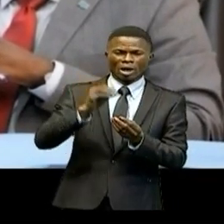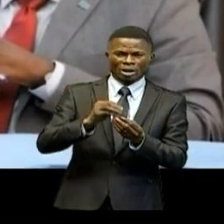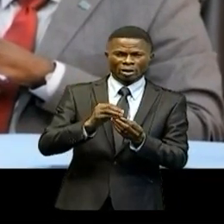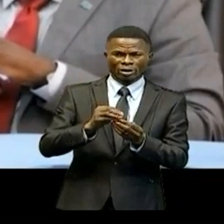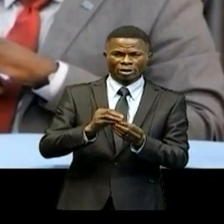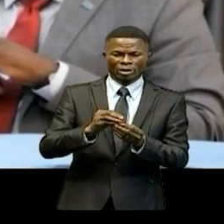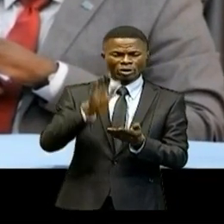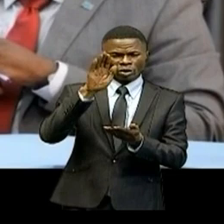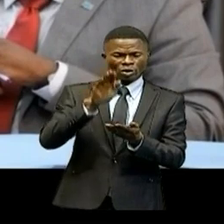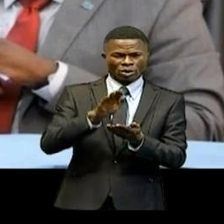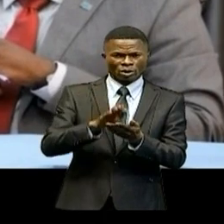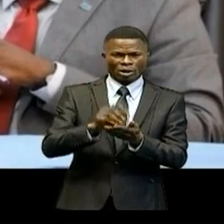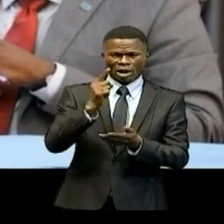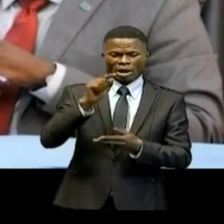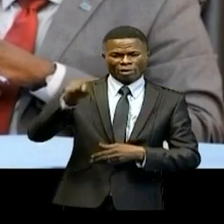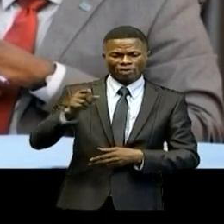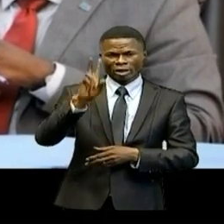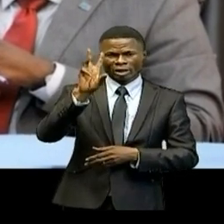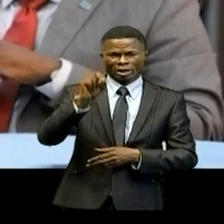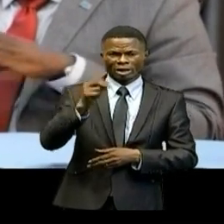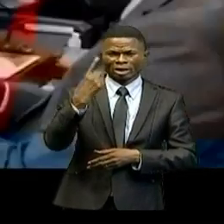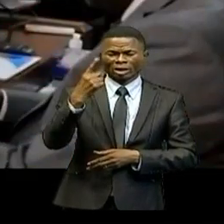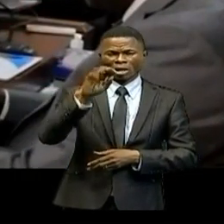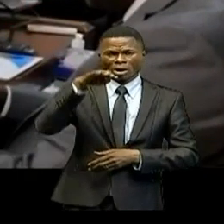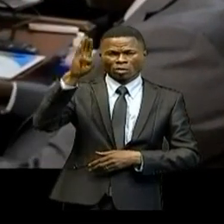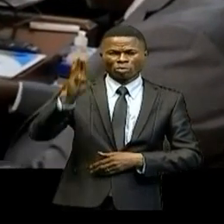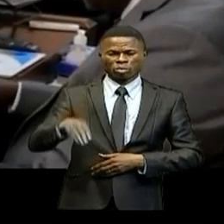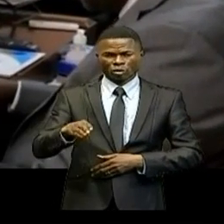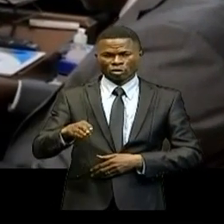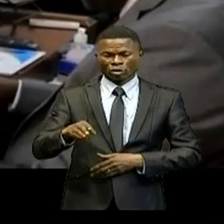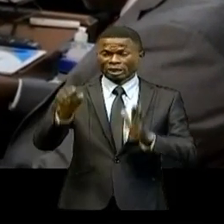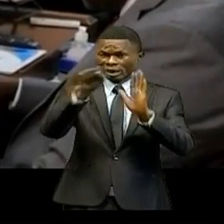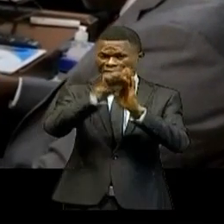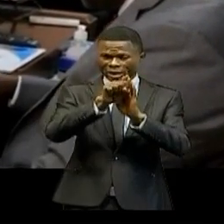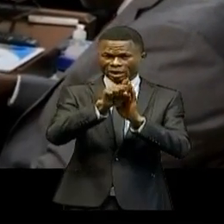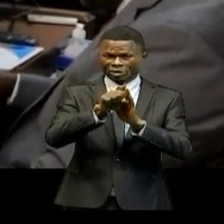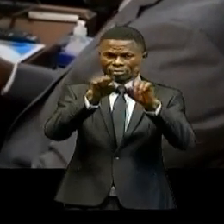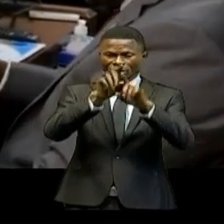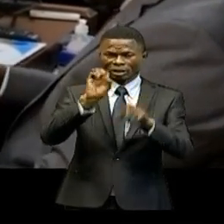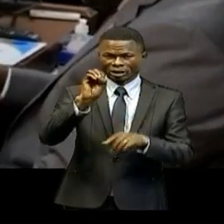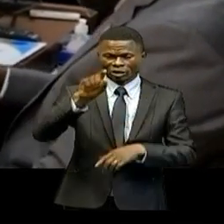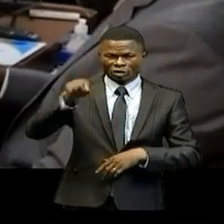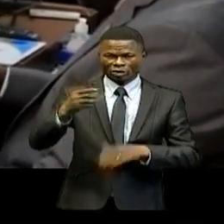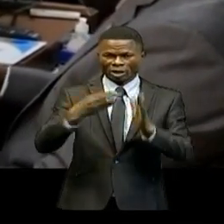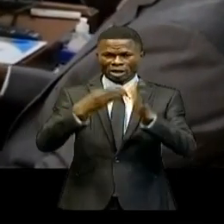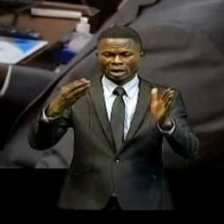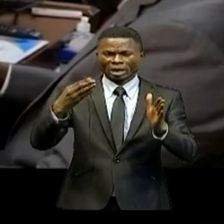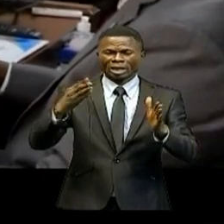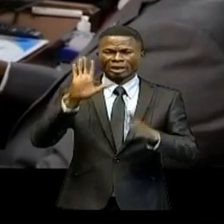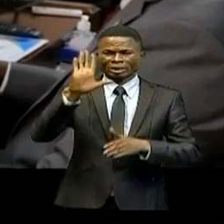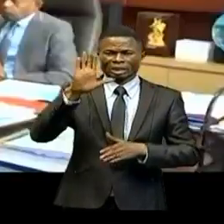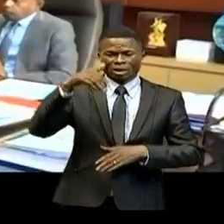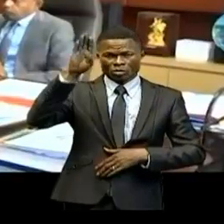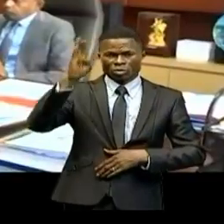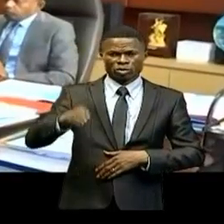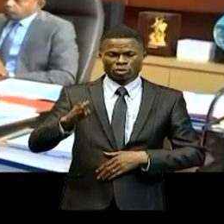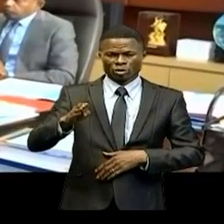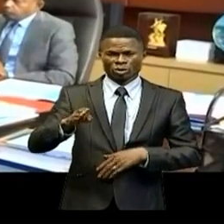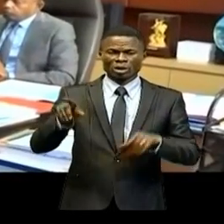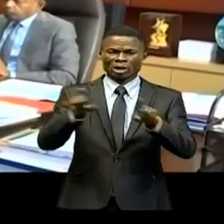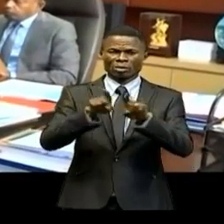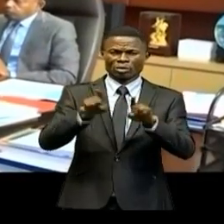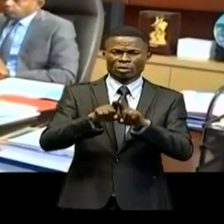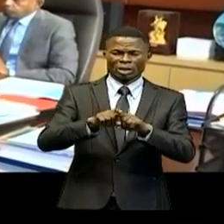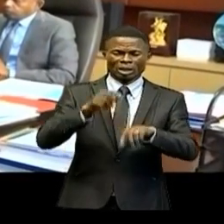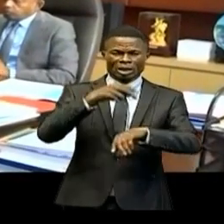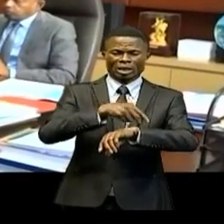dépréciation de 1,31% à l'indicatif et de 0,95% au parallèle à la période